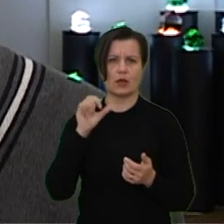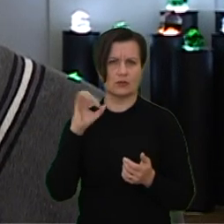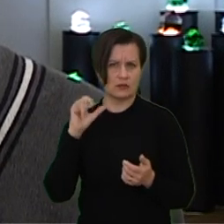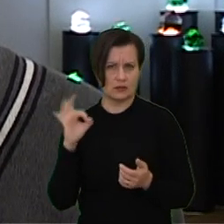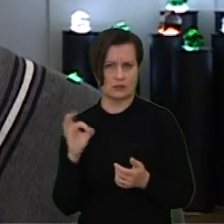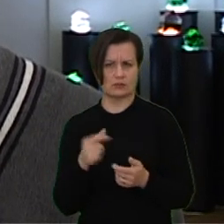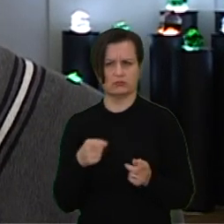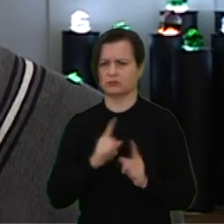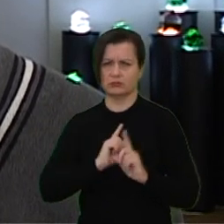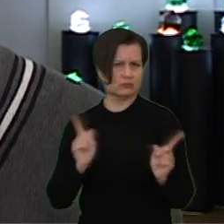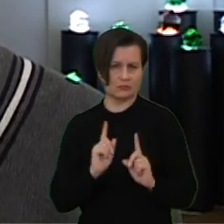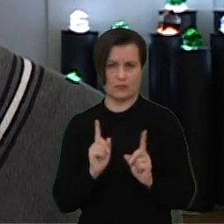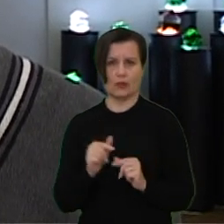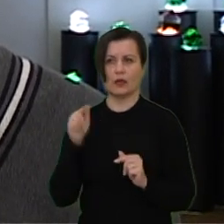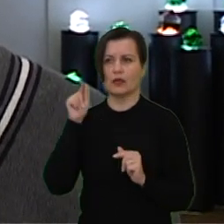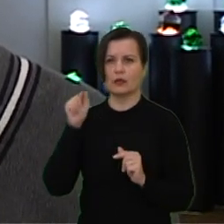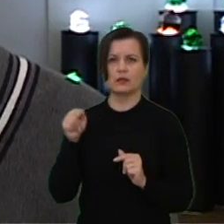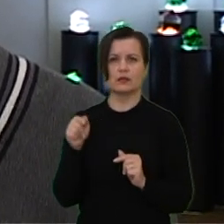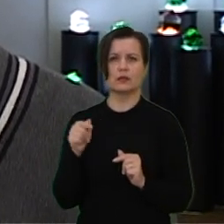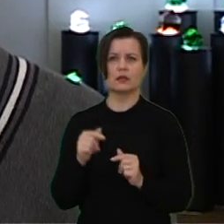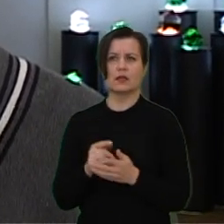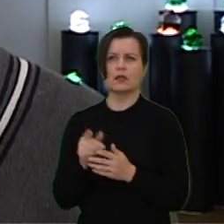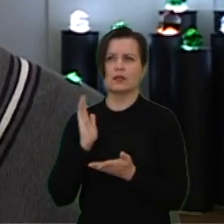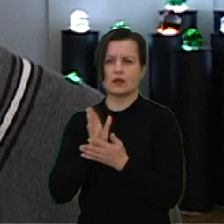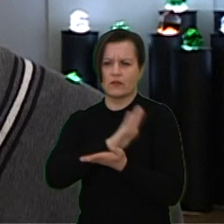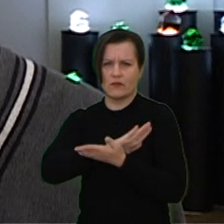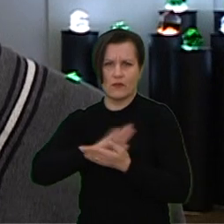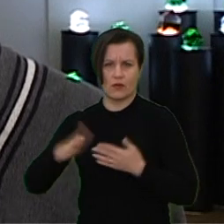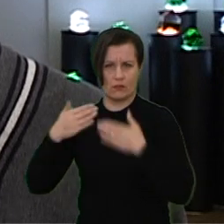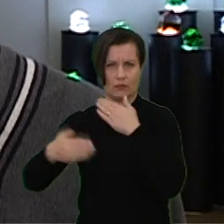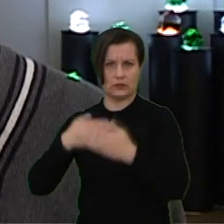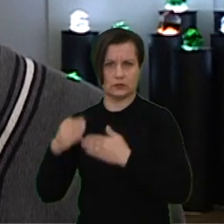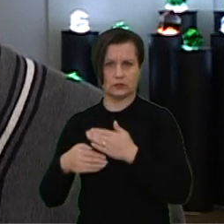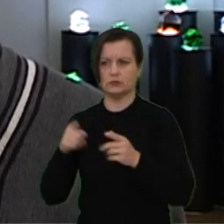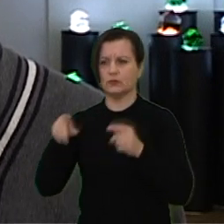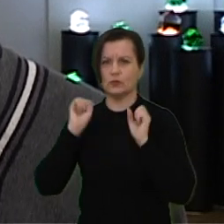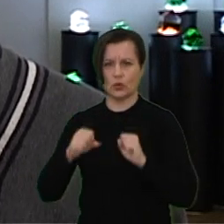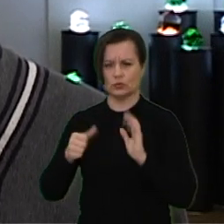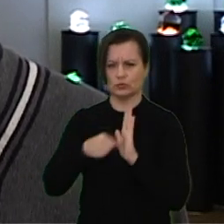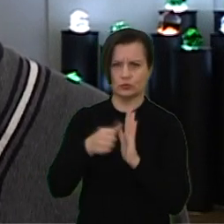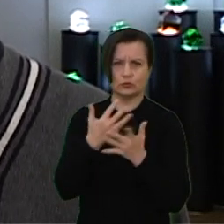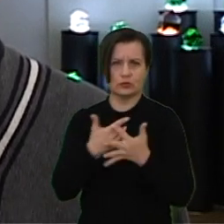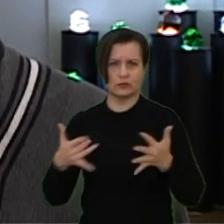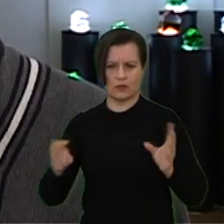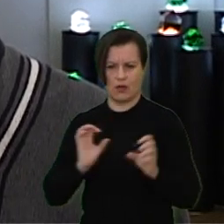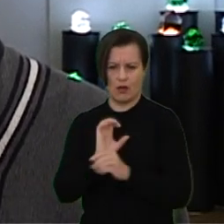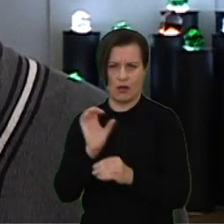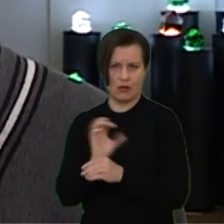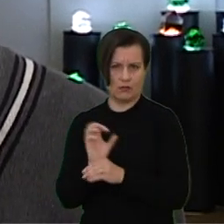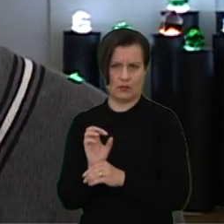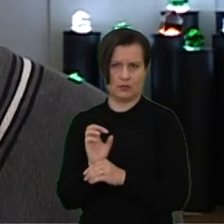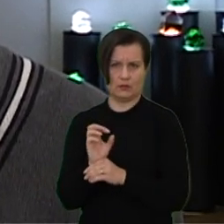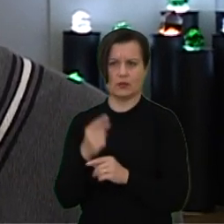utilitarus. Mes norime įrodyti, kad tai nėra tas, kad tai yra būtent tik pati tauriausia mečiaga, iš kurios gali daryti skulptūras,